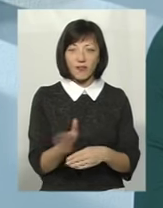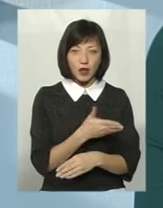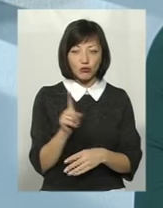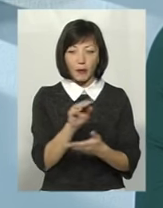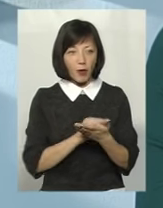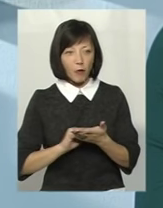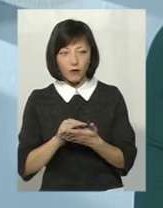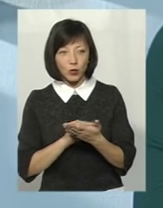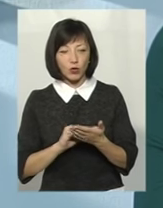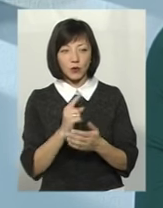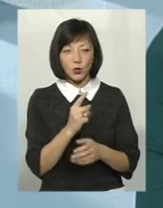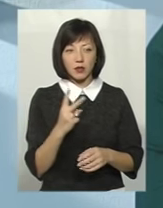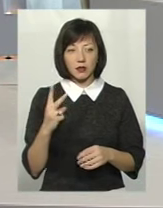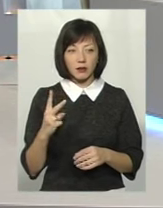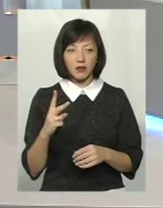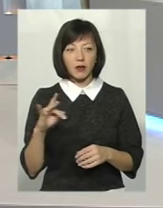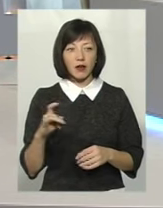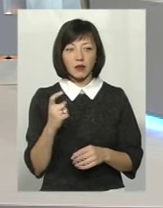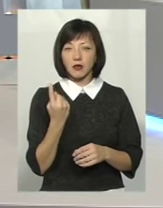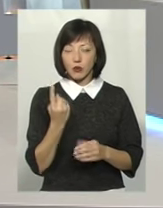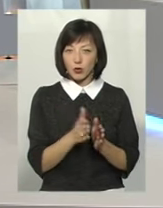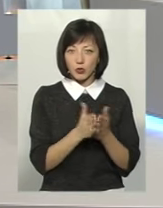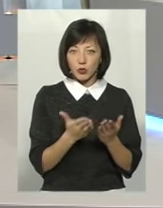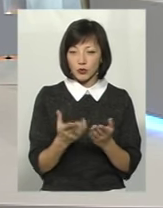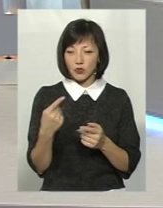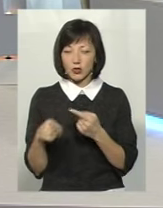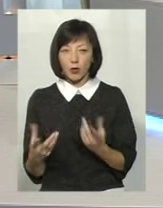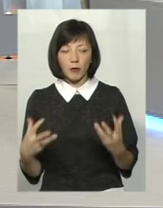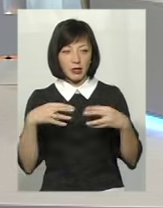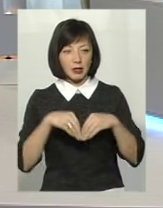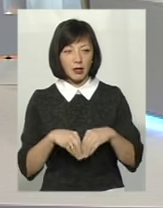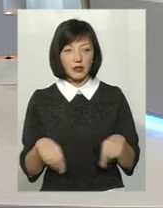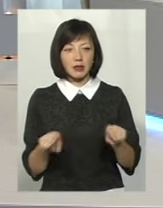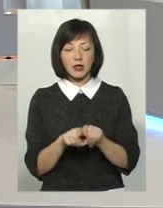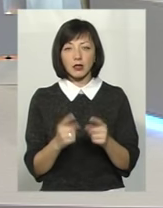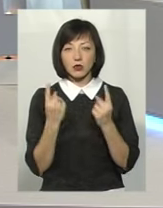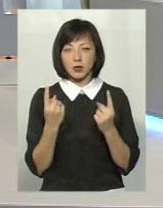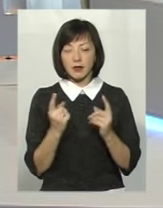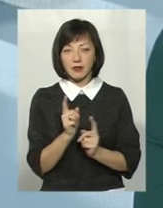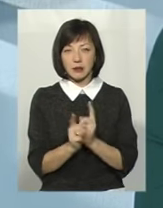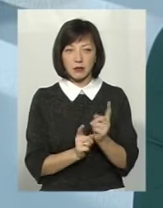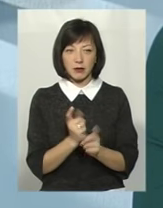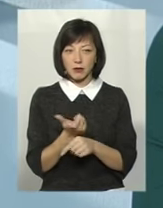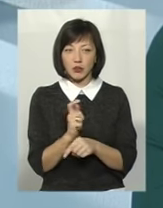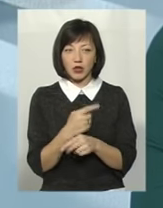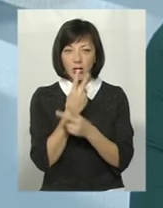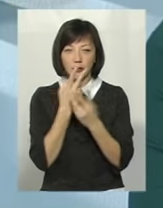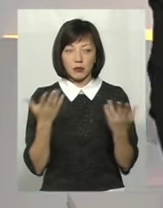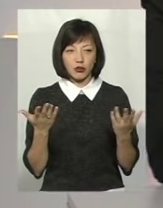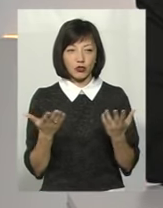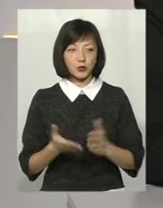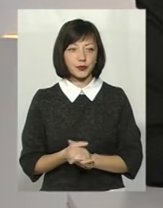один-два рази, в одному підручніку і в іншому. Тобто їх об'єднали. Оце такі суттєві зміни, більше я не бачу.